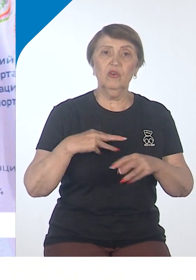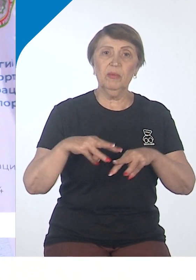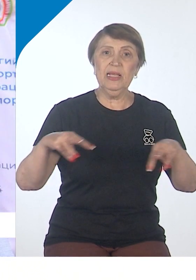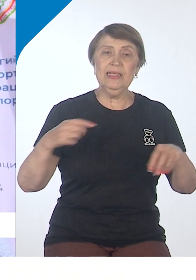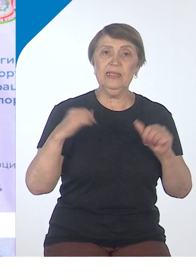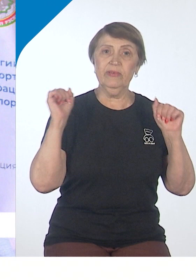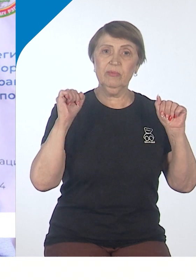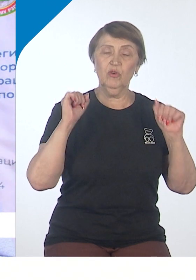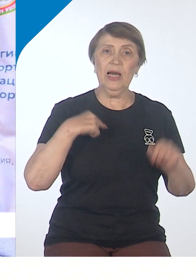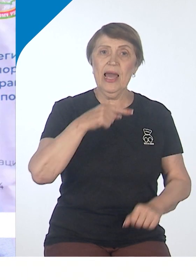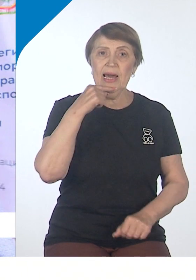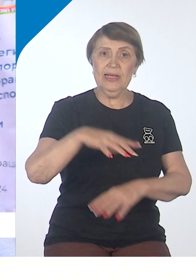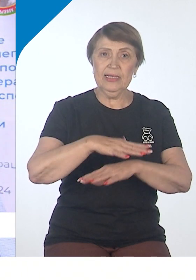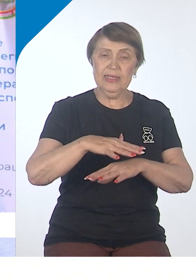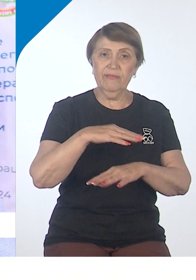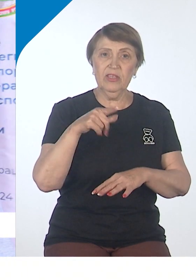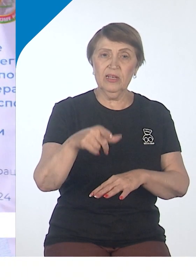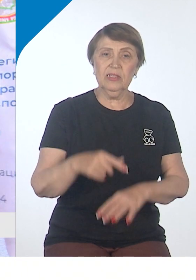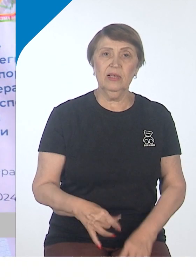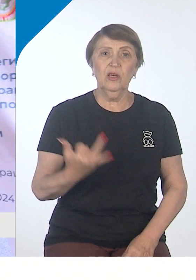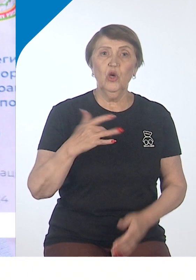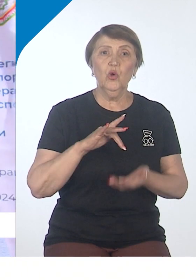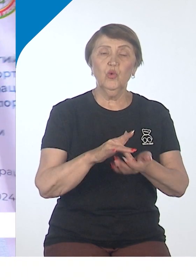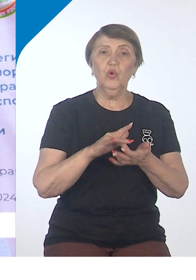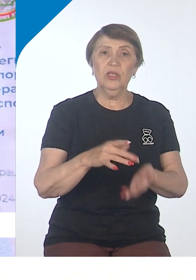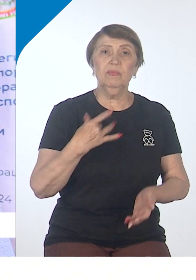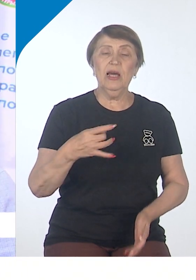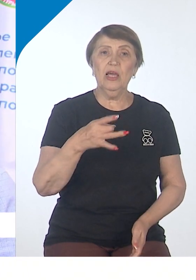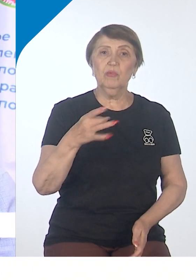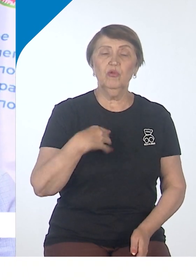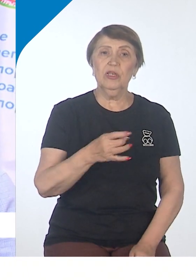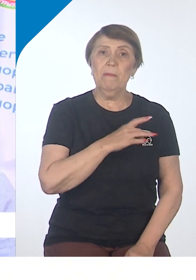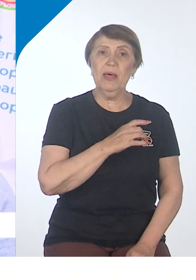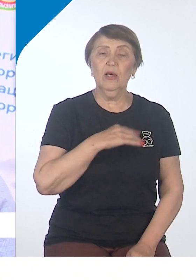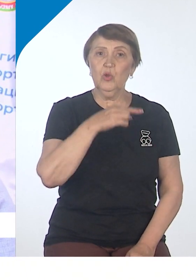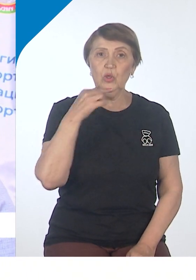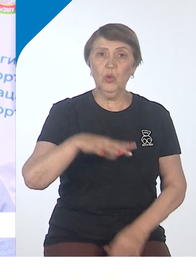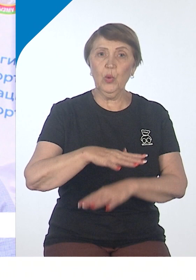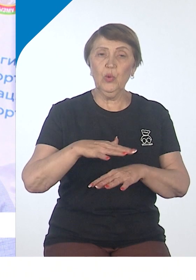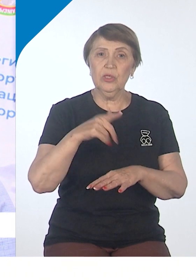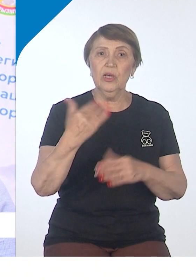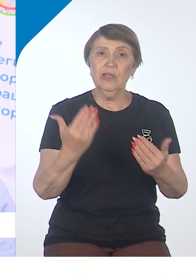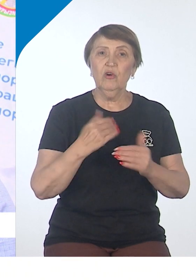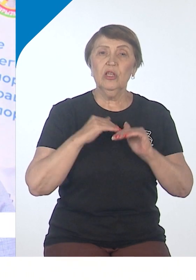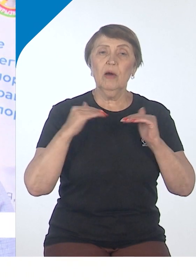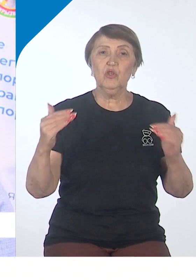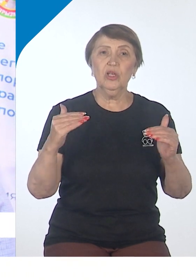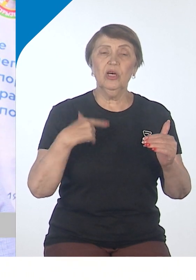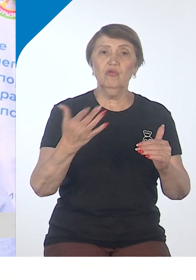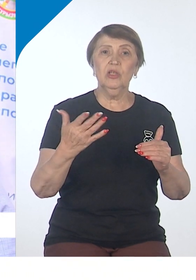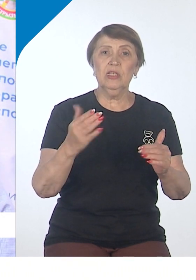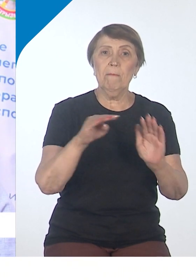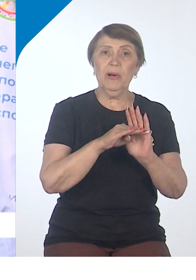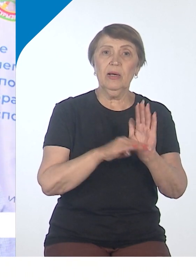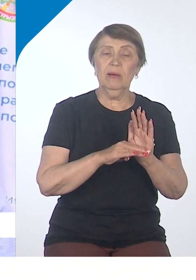Российской Федерации, Министерство спорта и туризма Республики Беларусь. Сегодня обширная программа. Мы уже были сегодня на военно-патриотическом